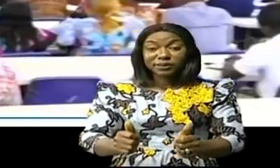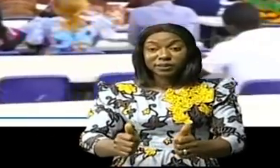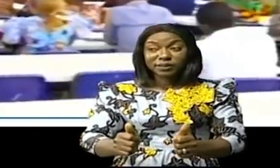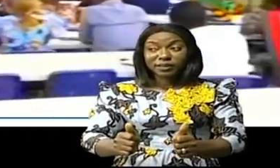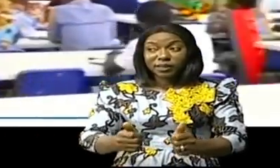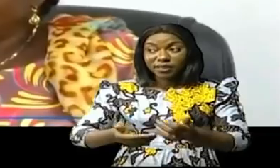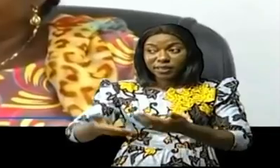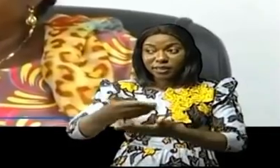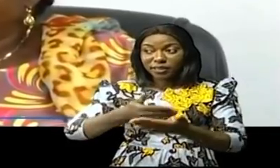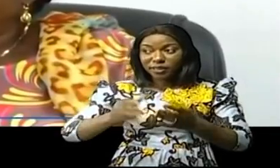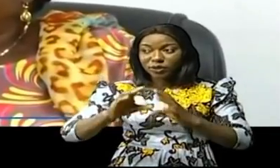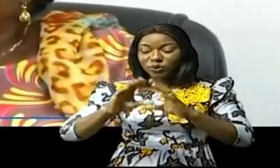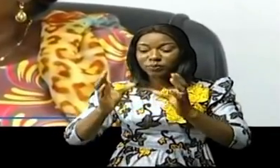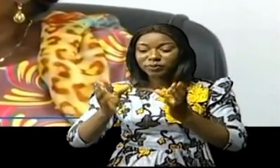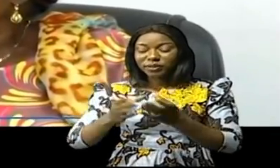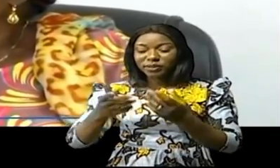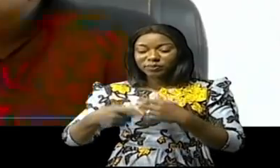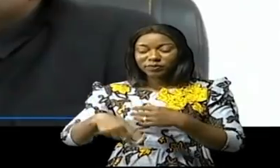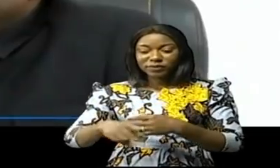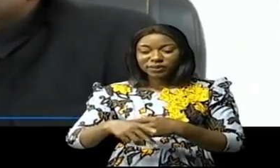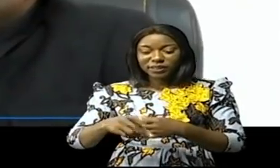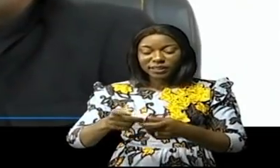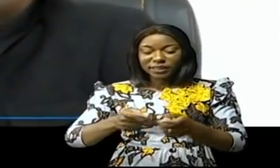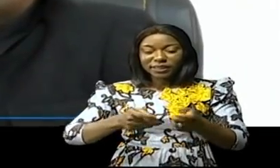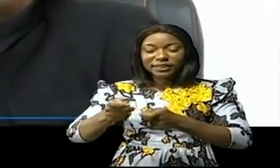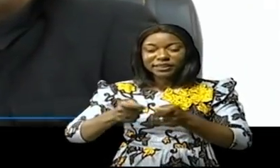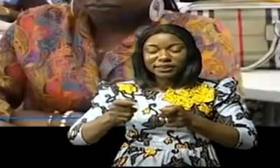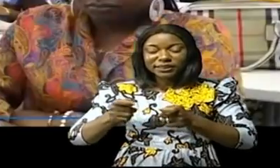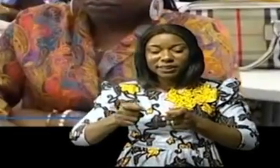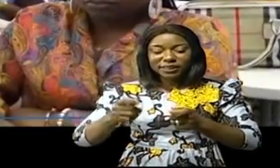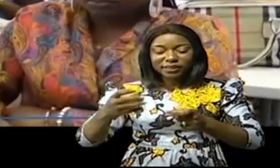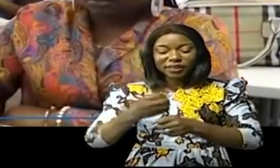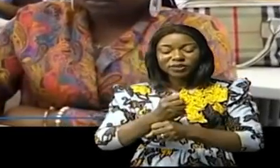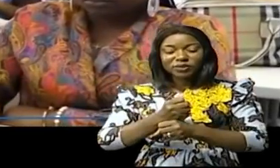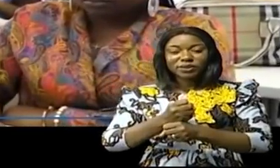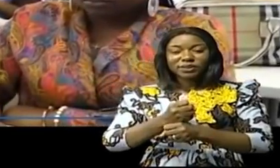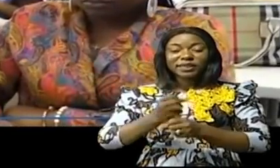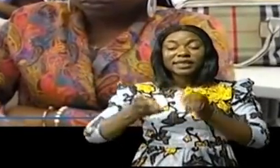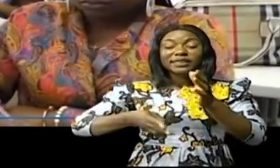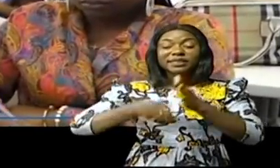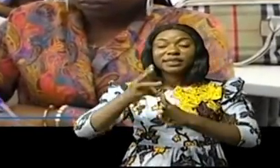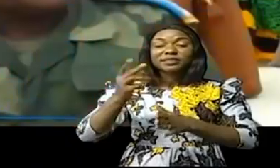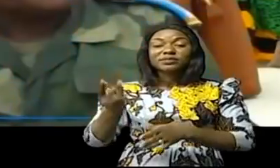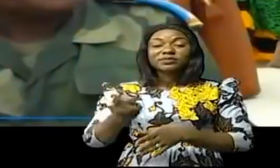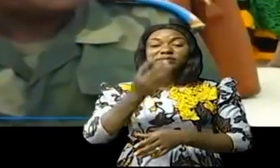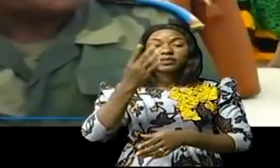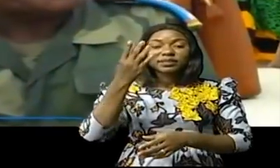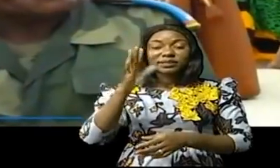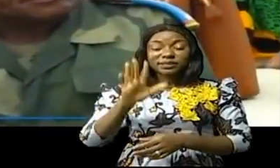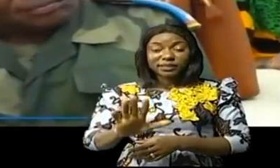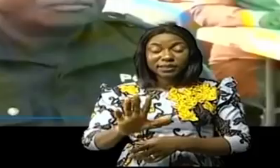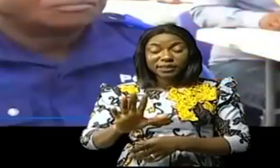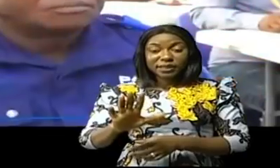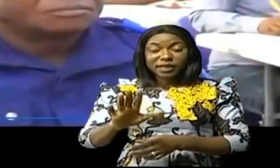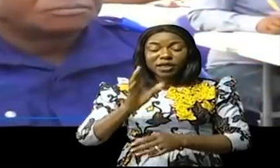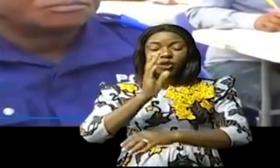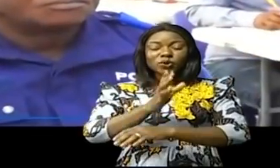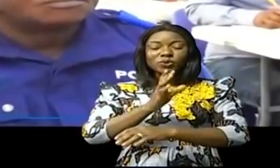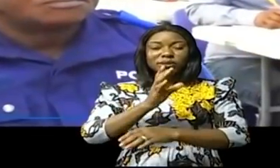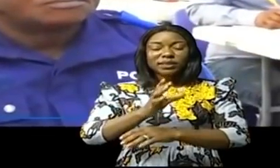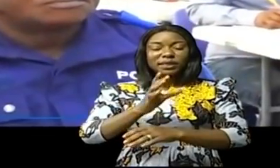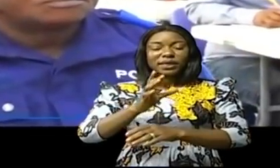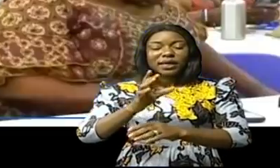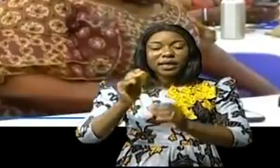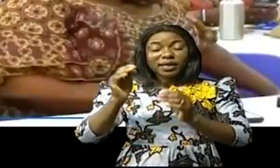redynamisation du comité provincial de pilotage de la résolution 1325 du Conseil de sécurité des Nations Unies sur les femmes, la paix et la